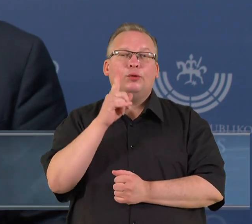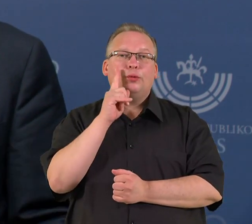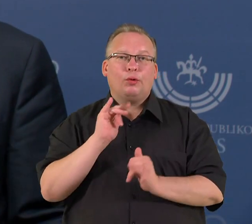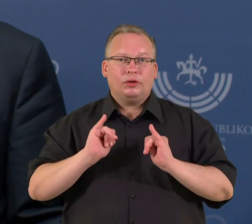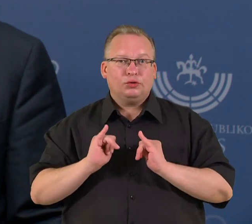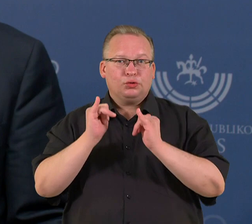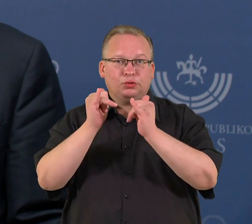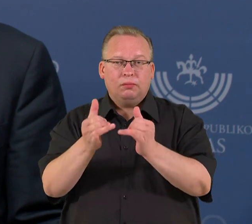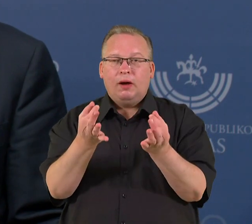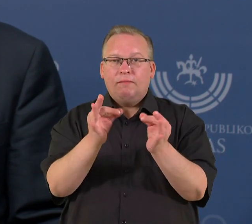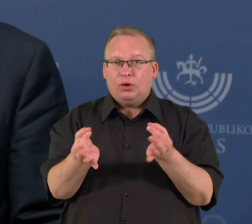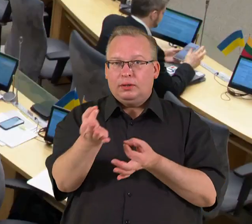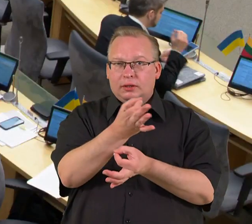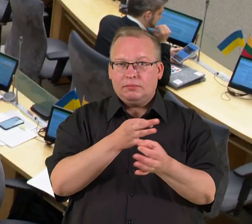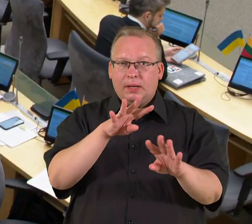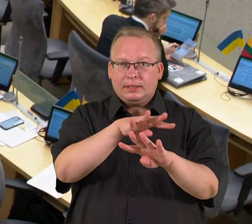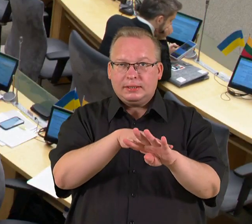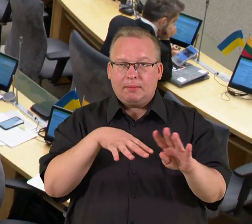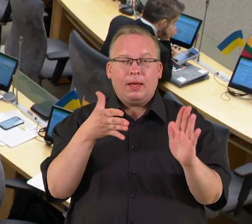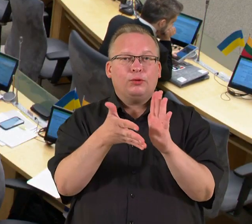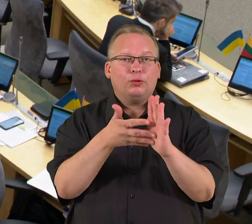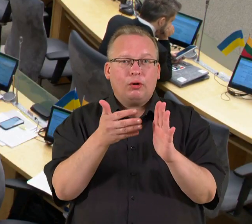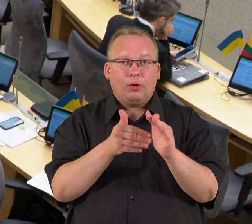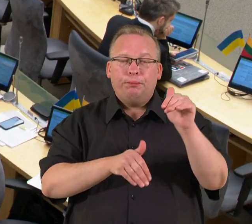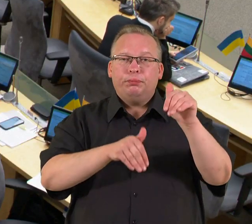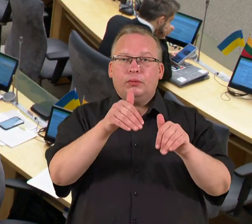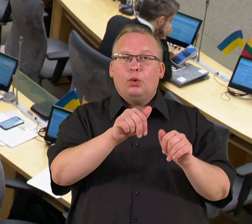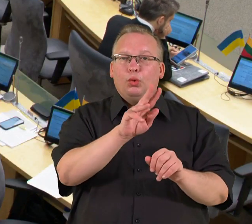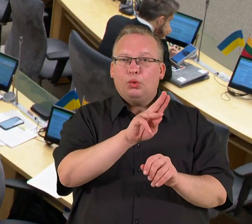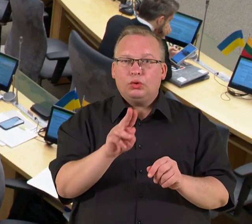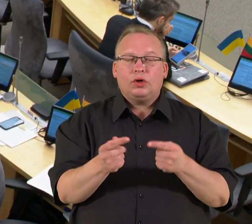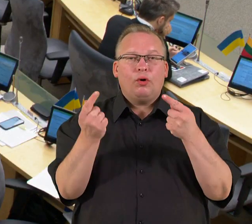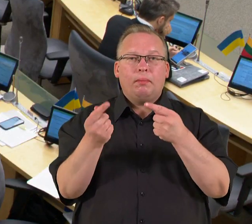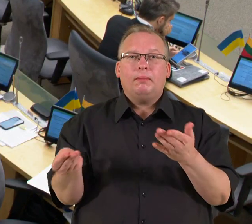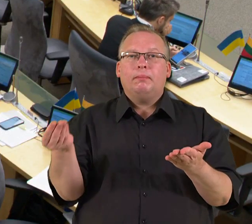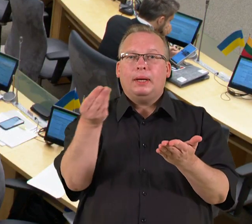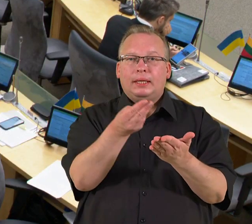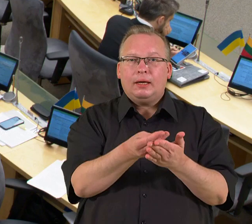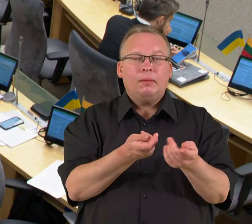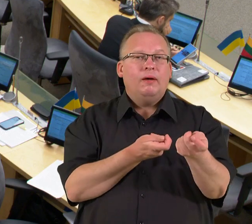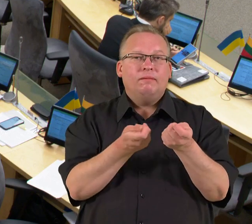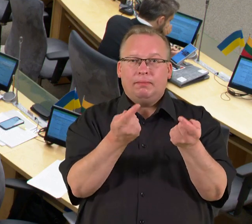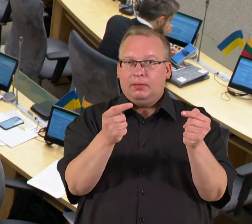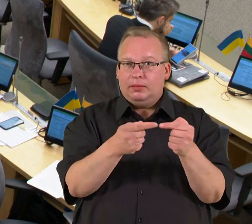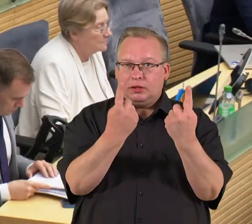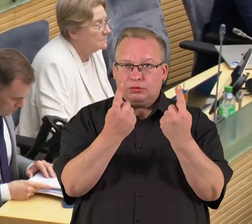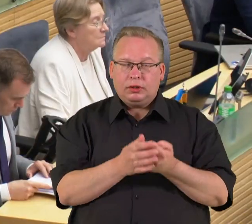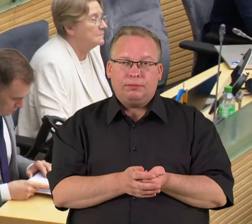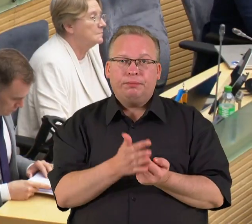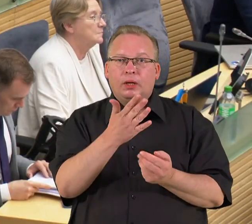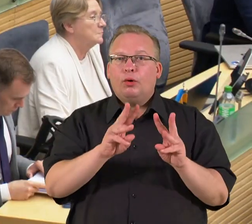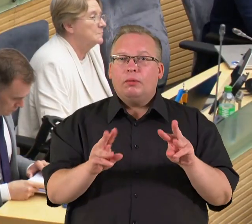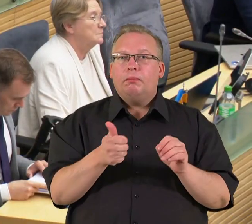leista diskutuoti Seime toliau. Balsuoti už opozicijos siūlymus pateikimo metu valdantieji nesutiko. Anot